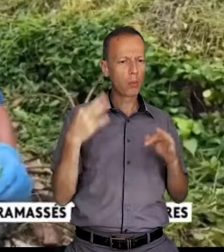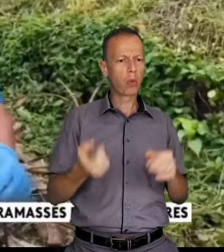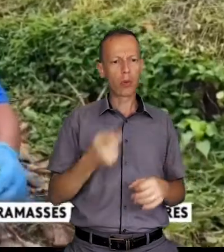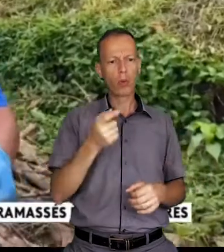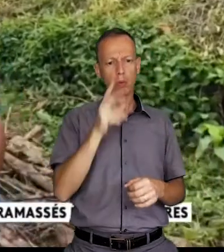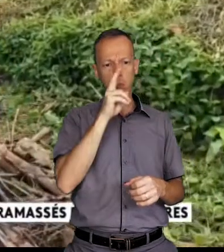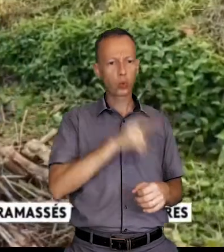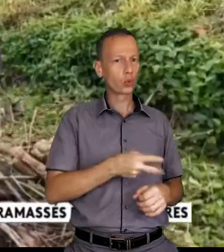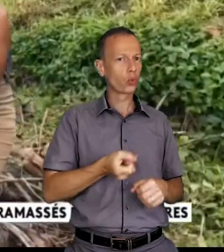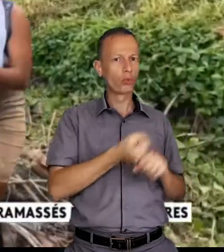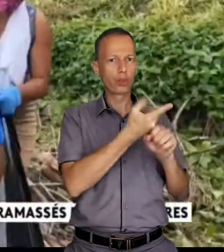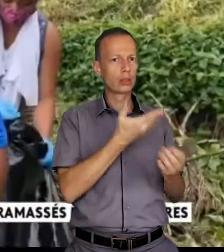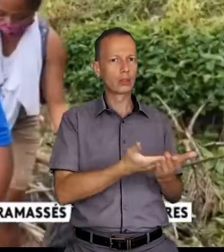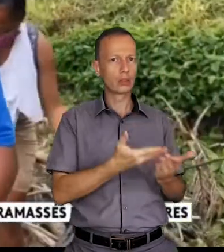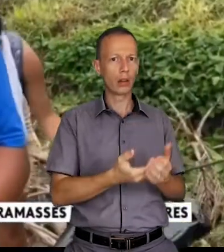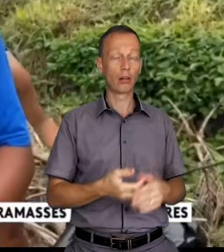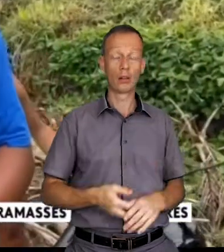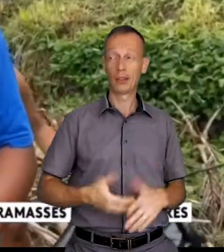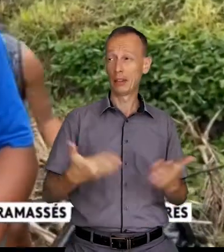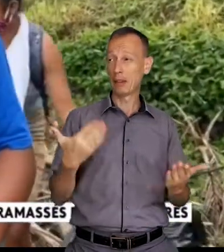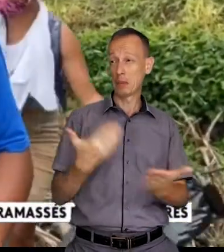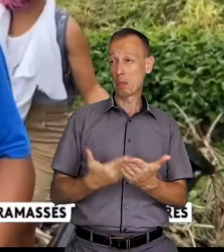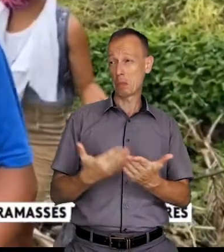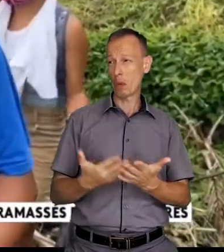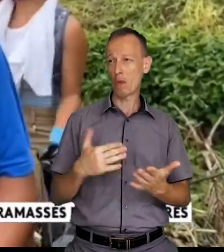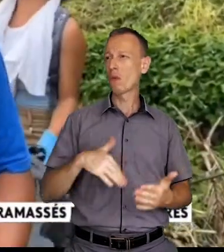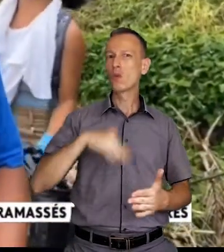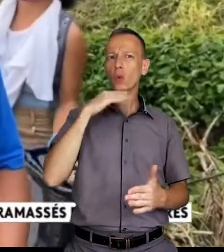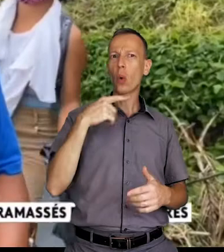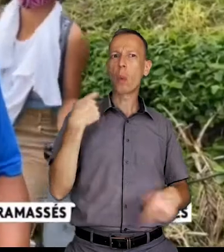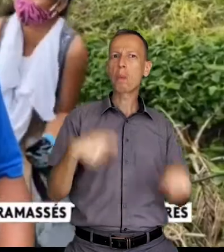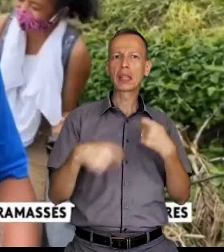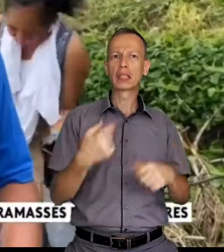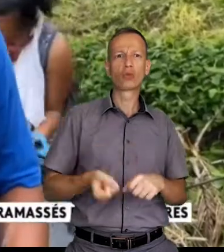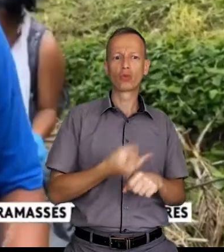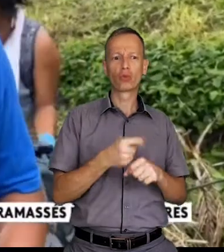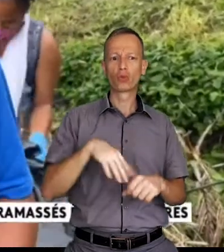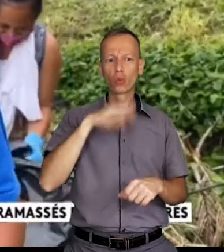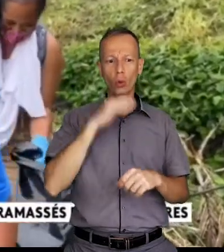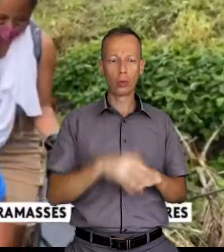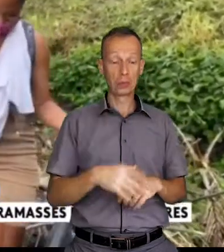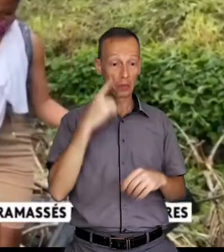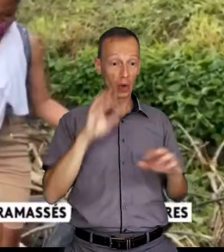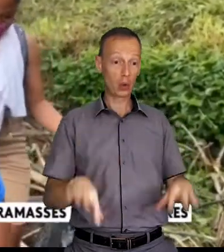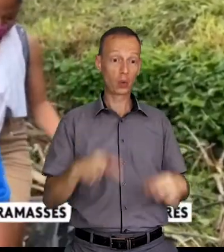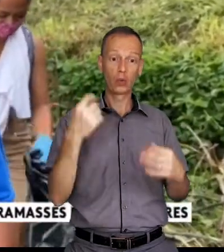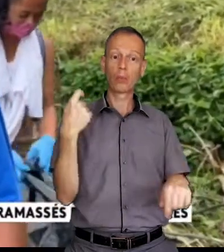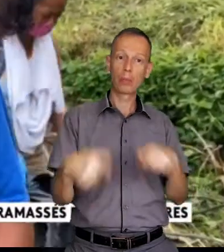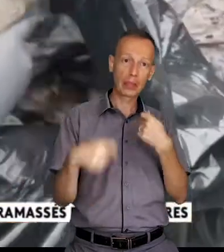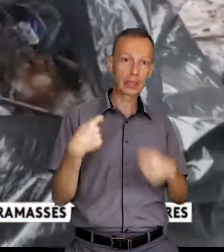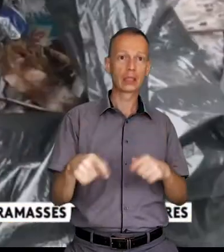sacs. Qu'est-ce que tu en penses de cette pollution ? C'est qu'il y a trop de déchets en plastique.